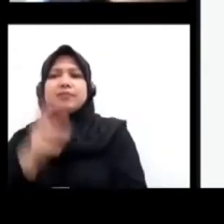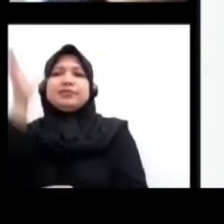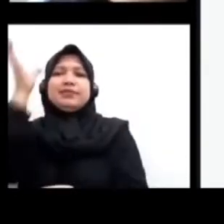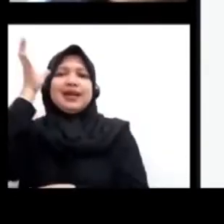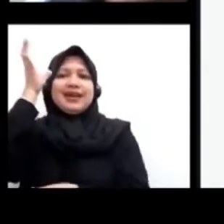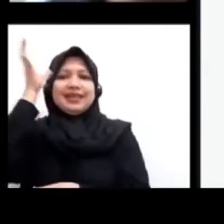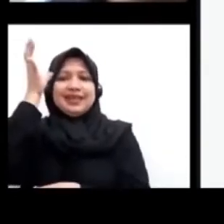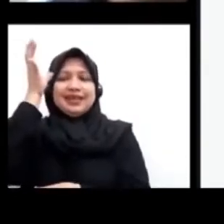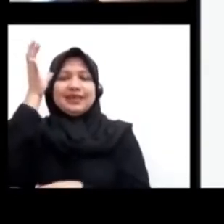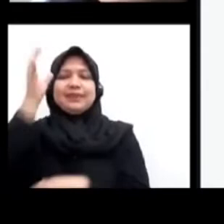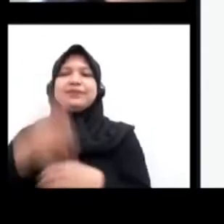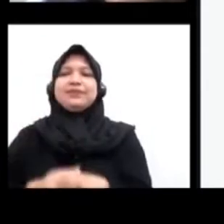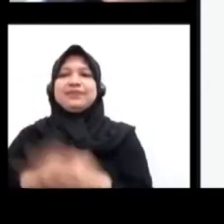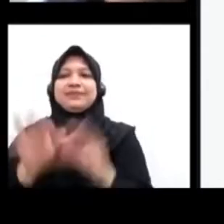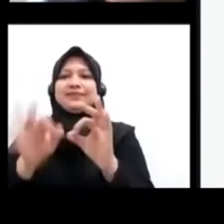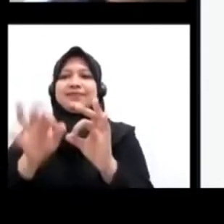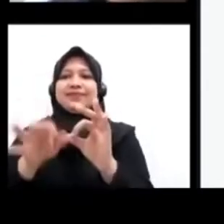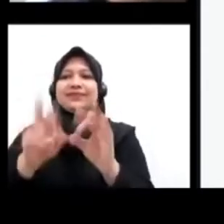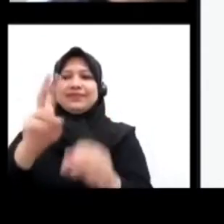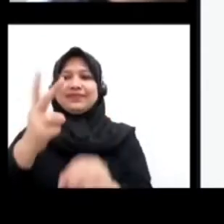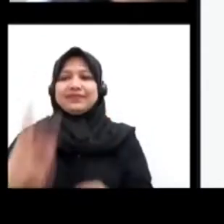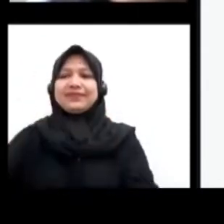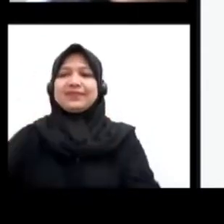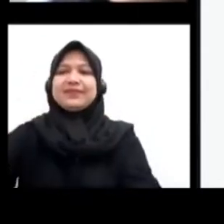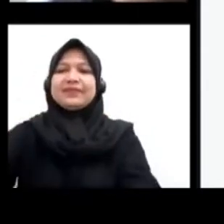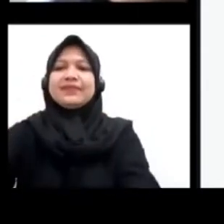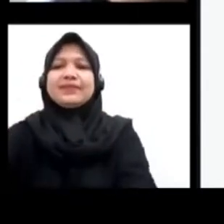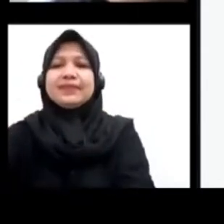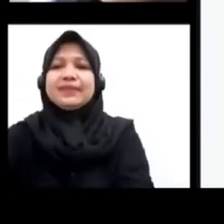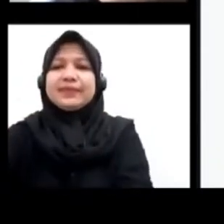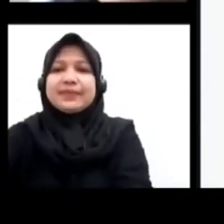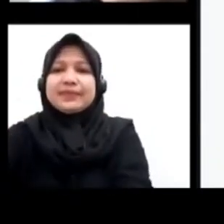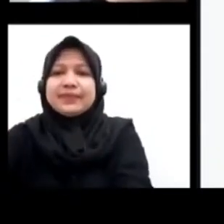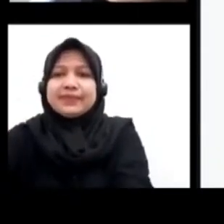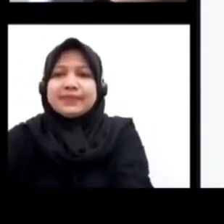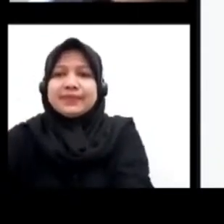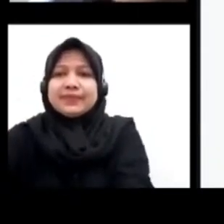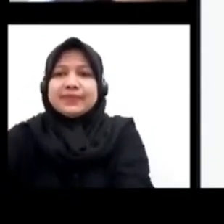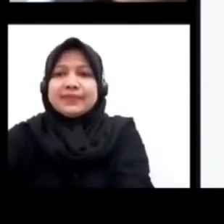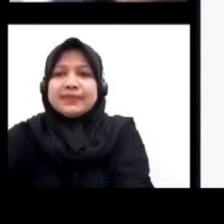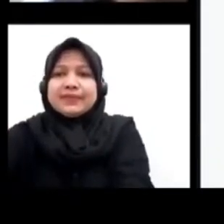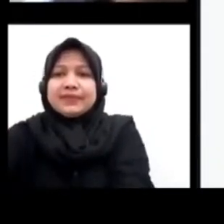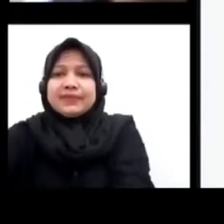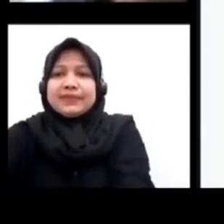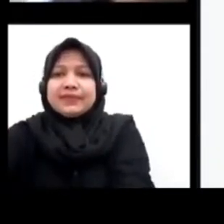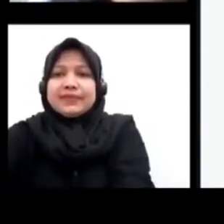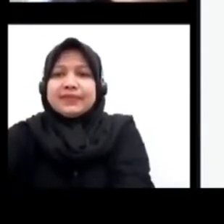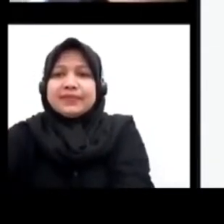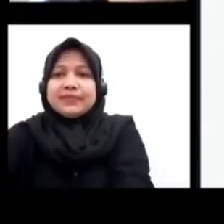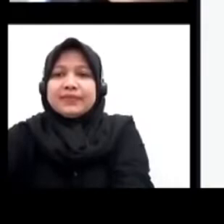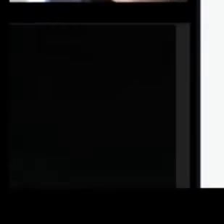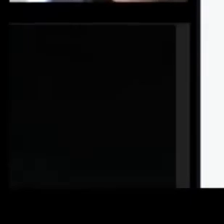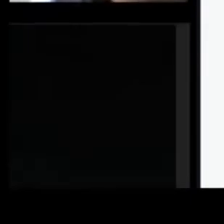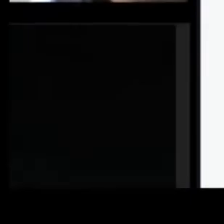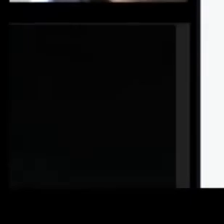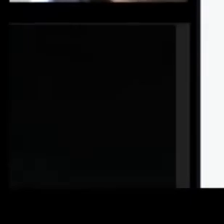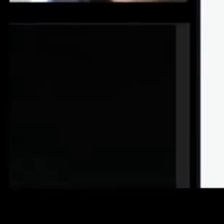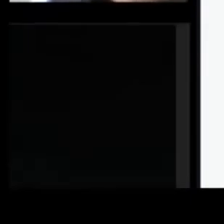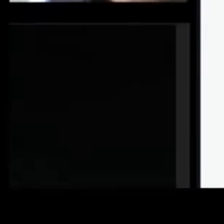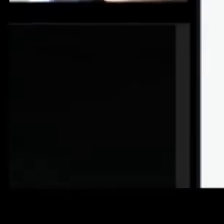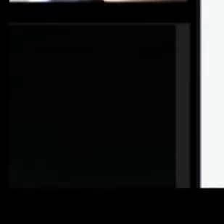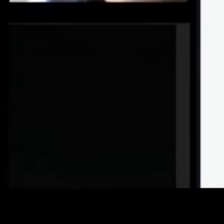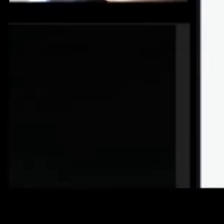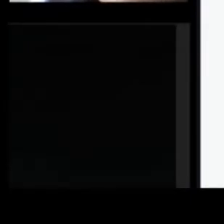Acuh Terhadap COVID-19 Oleh Karena Itu Memang Informasi Ini Harus Lebih Persuasif Lebih